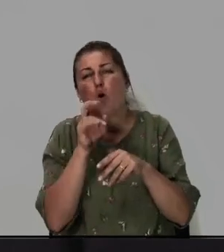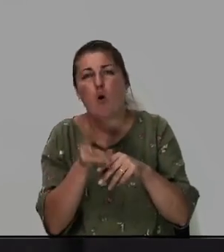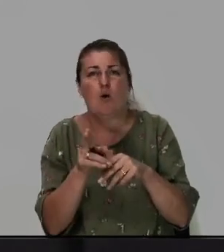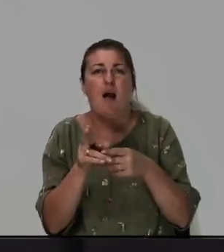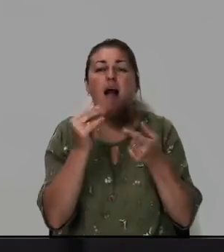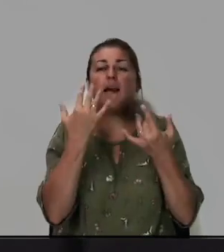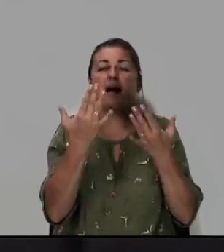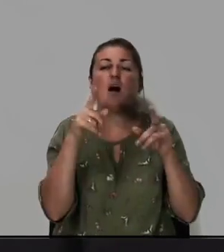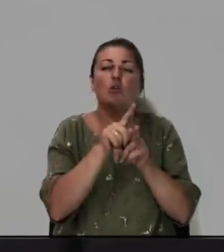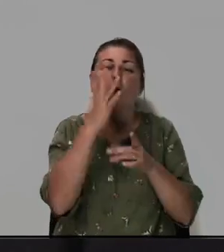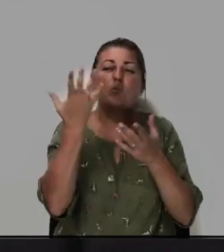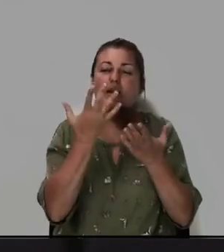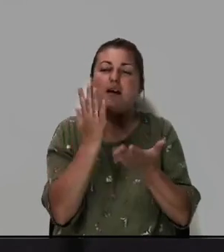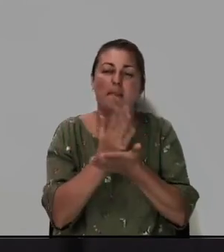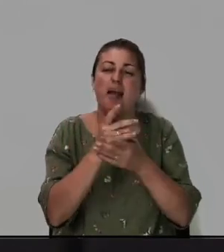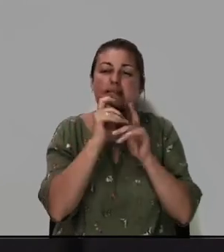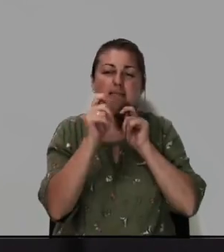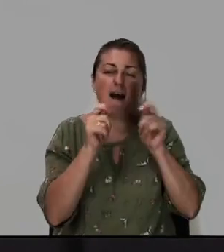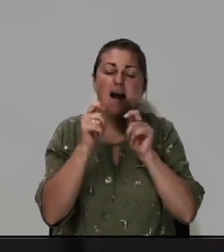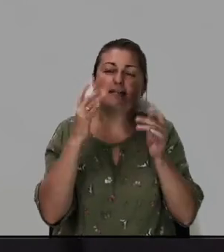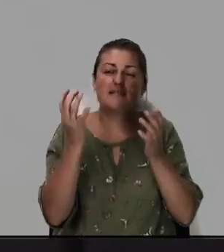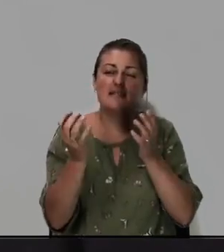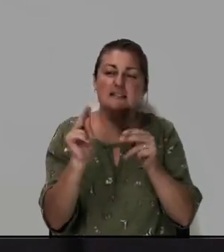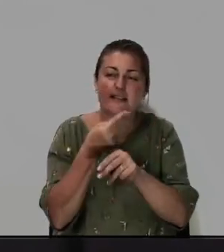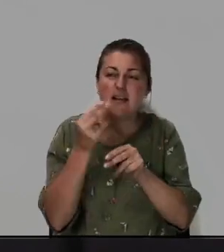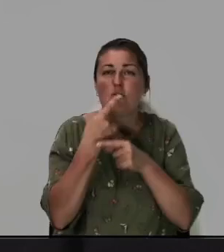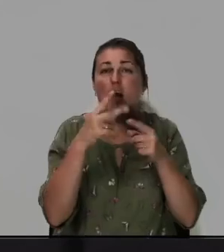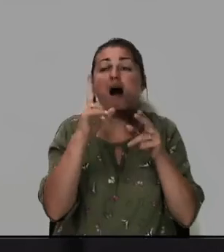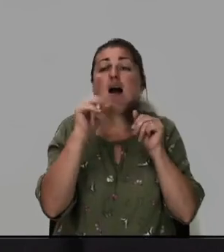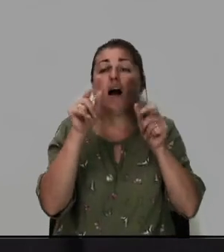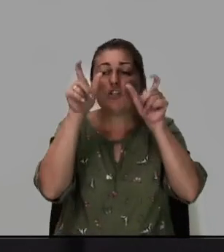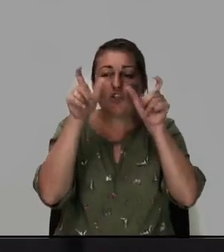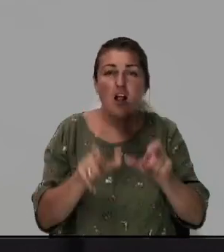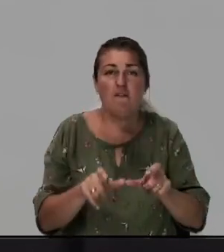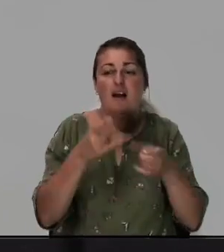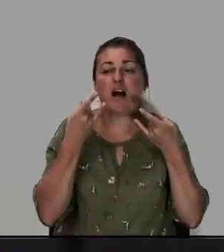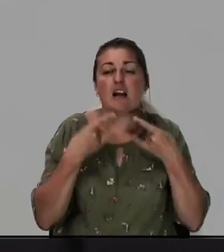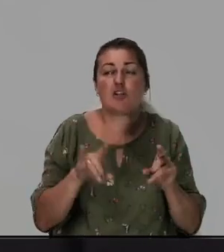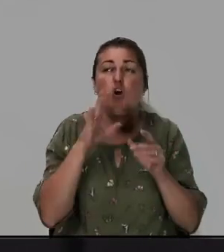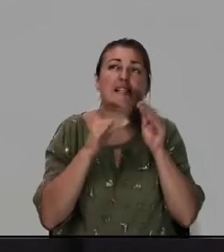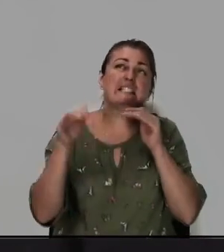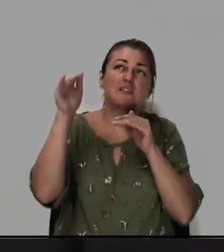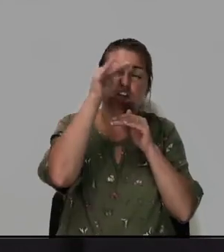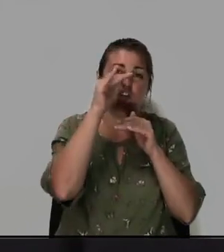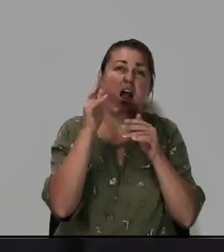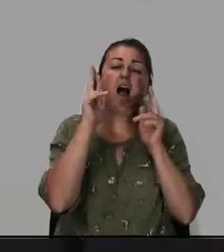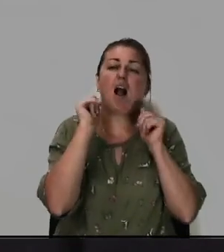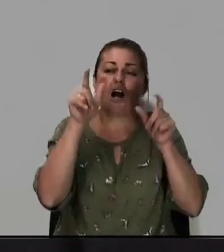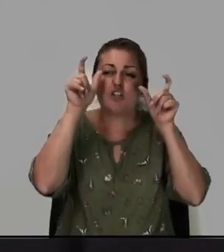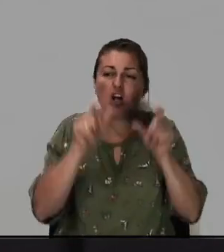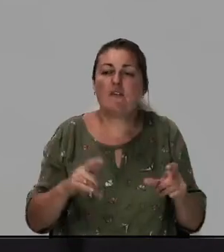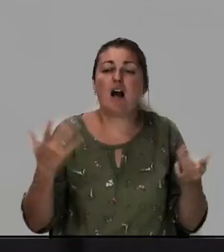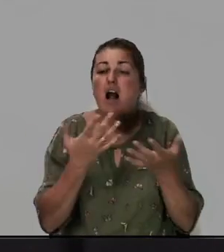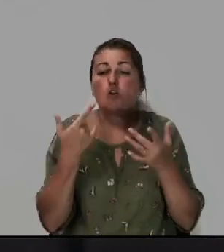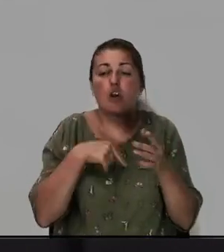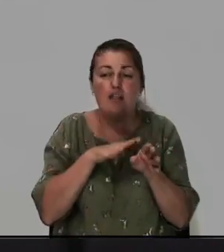как тот, который имеет дары исцеления, другие. Как человек, рожденный свыше. Как человек, который